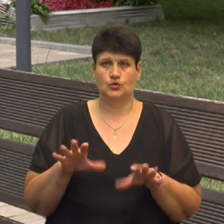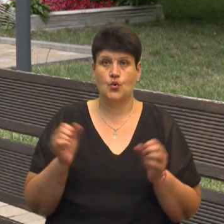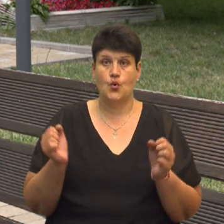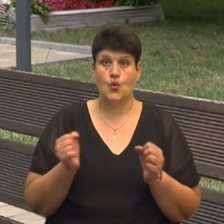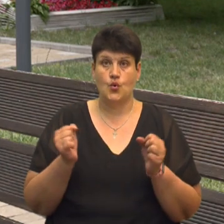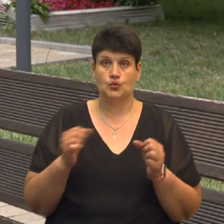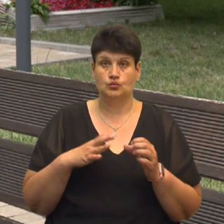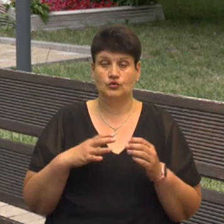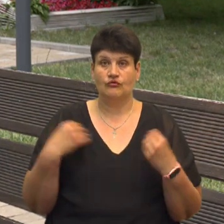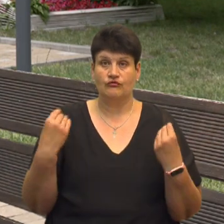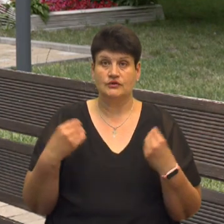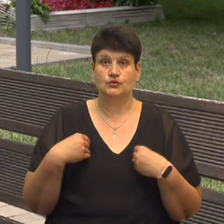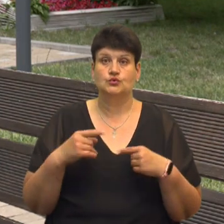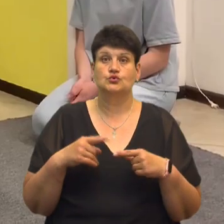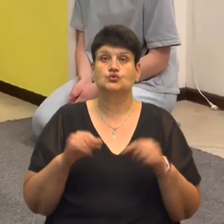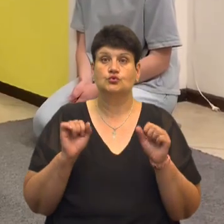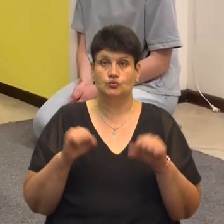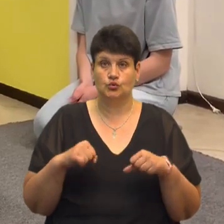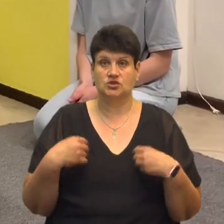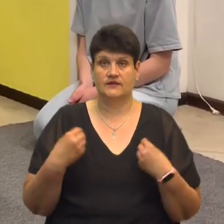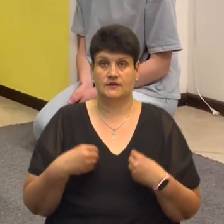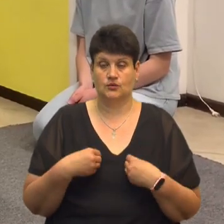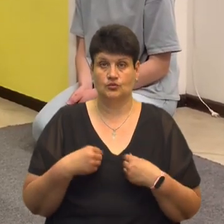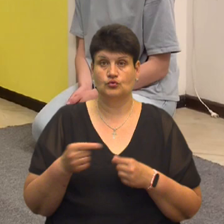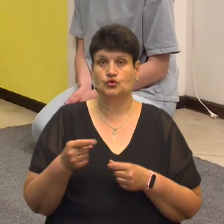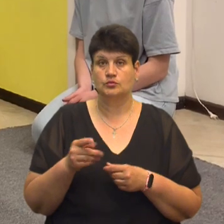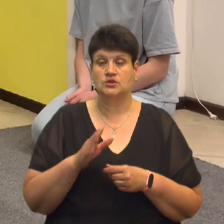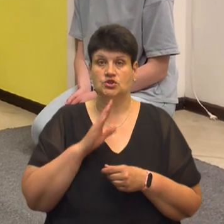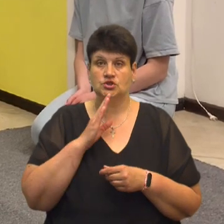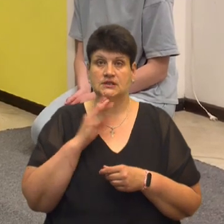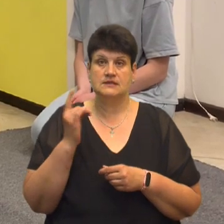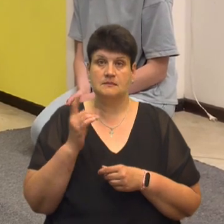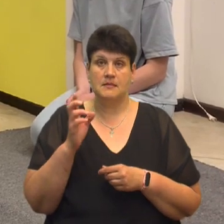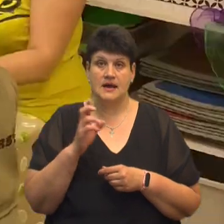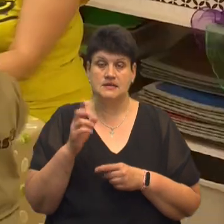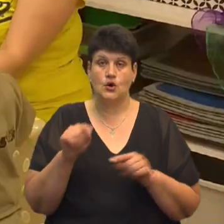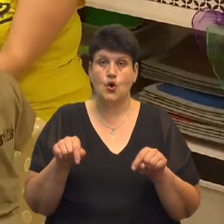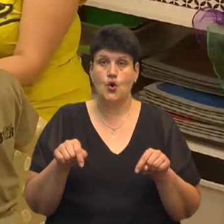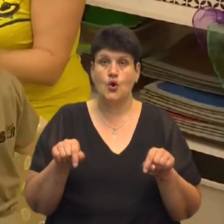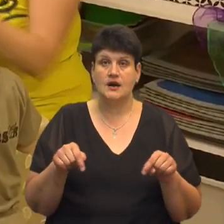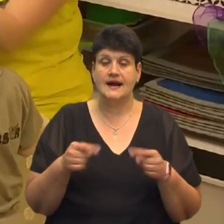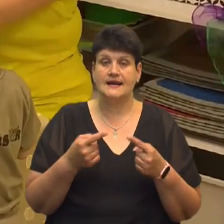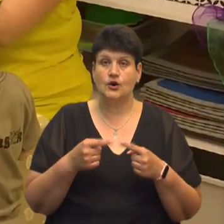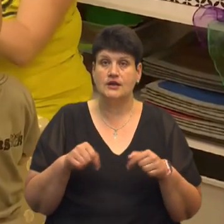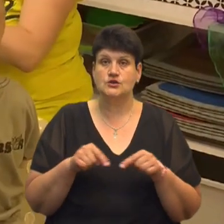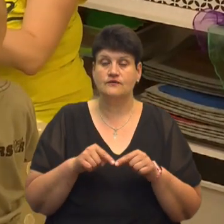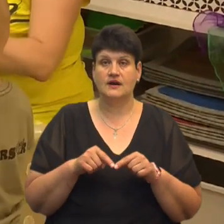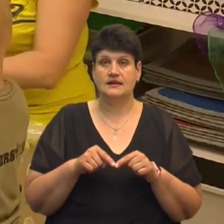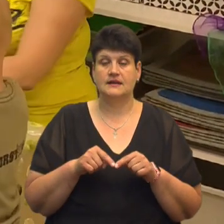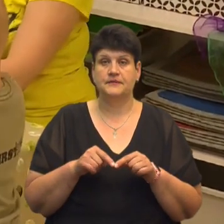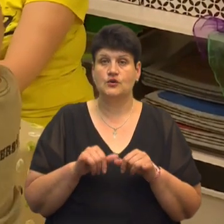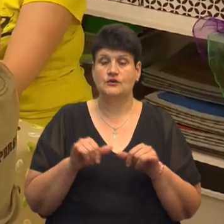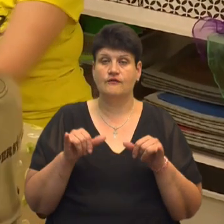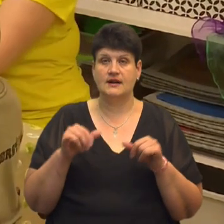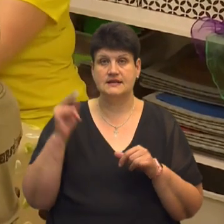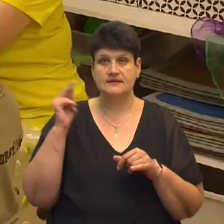вдягнули на себе все, що можна було вдягнути. У Тернополі жінка з березня організувала розвивальні заняття онлайн, щоб підтримати дітей